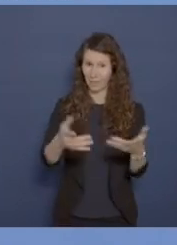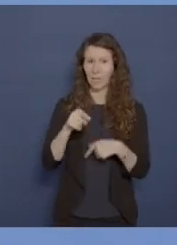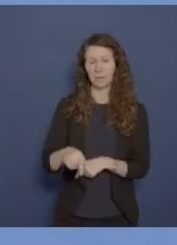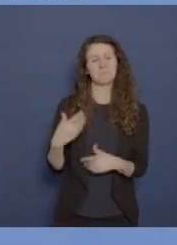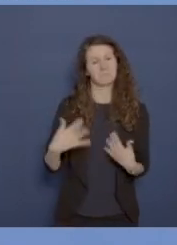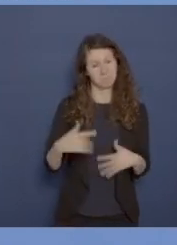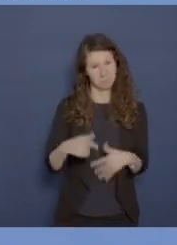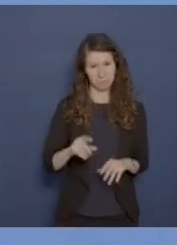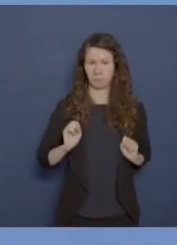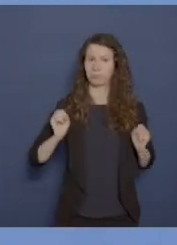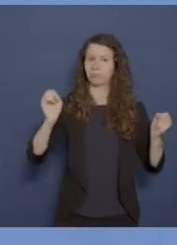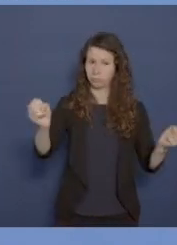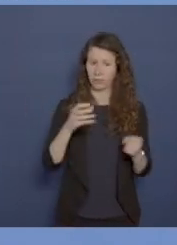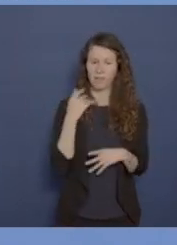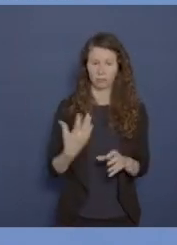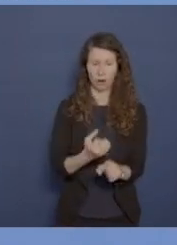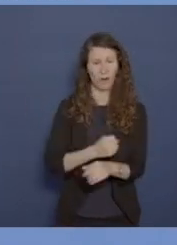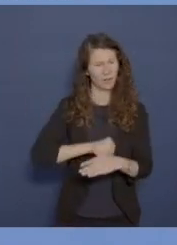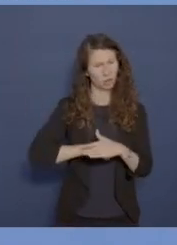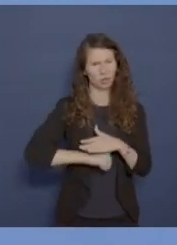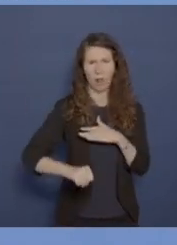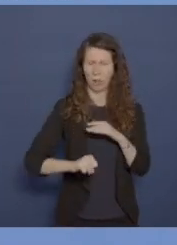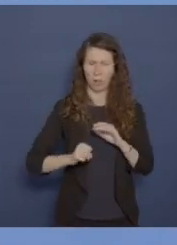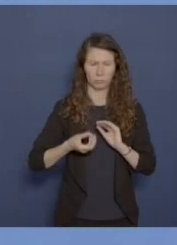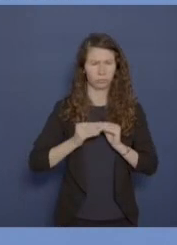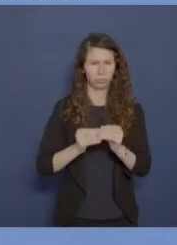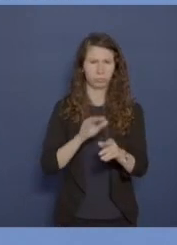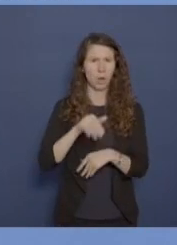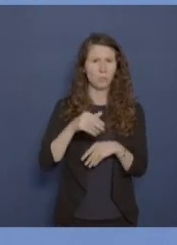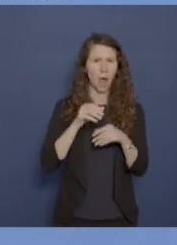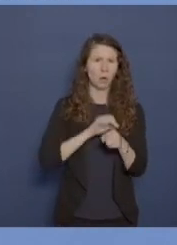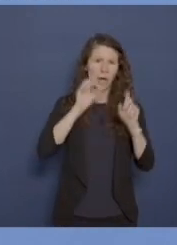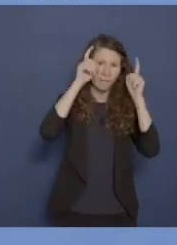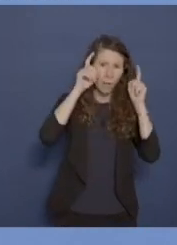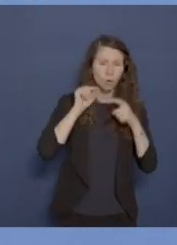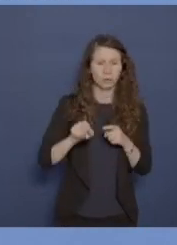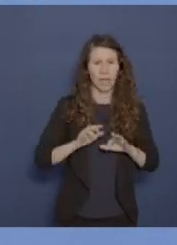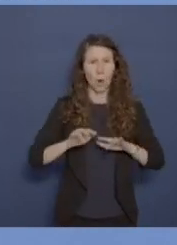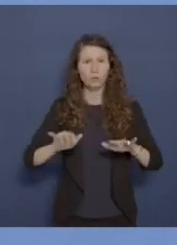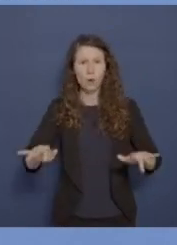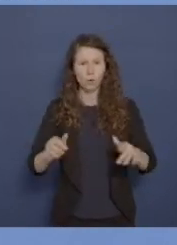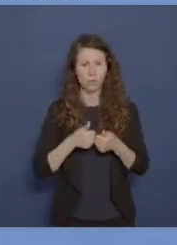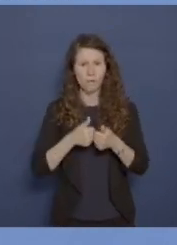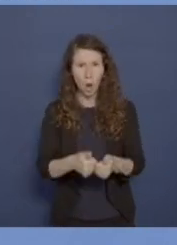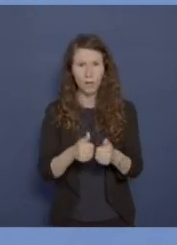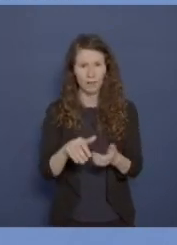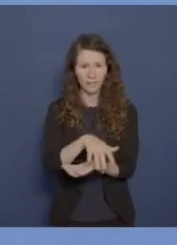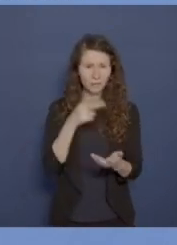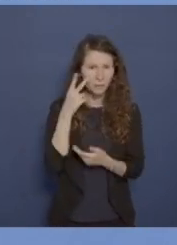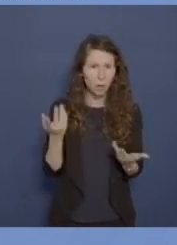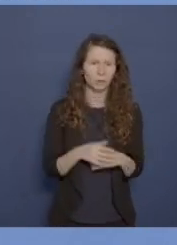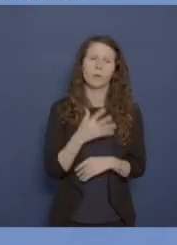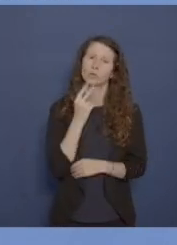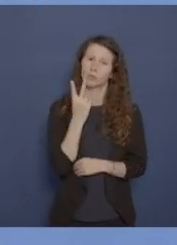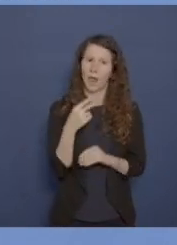beeindruckendem Tempo neue Erkenntnisse zum Coronavirus, zu den Auswirkungen der Krise hervorgebracht. Ich will nur zwei Beispiele